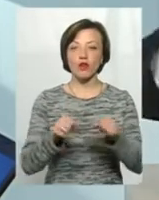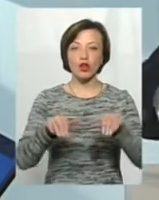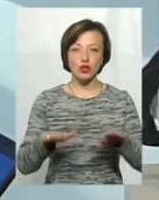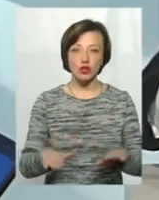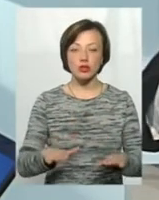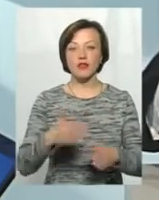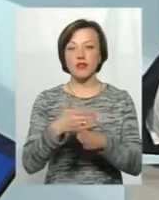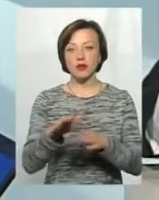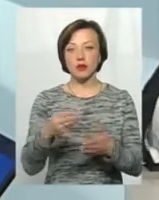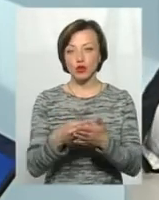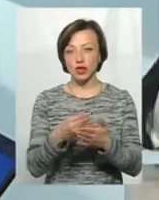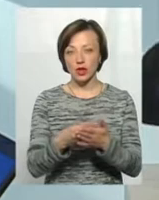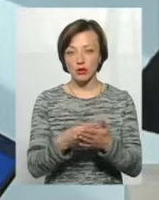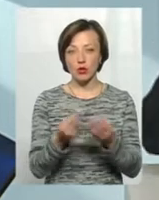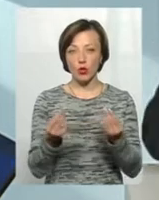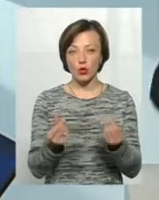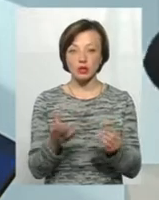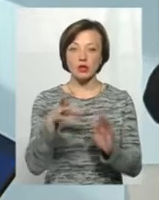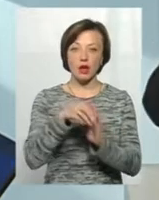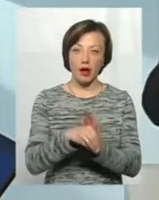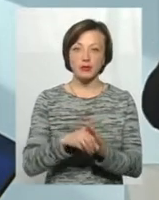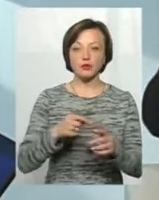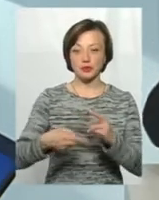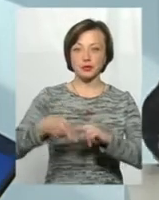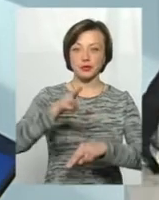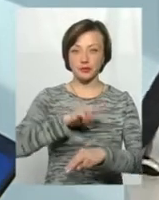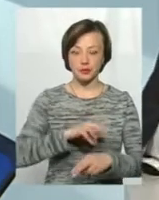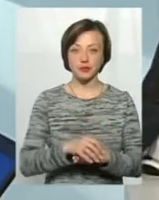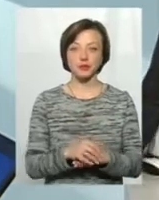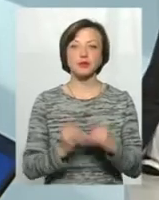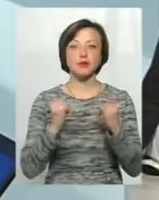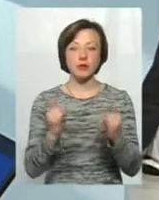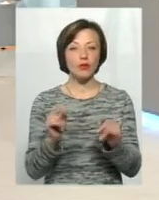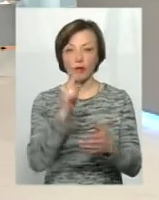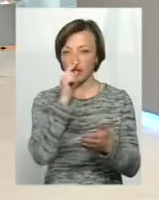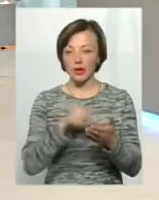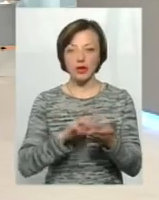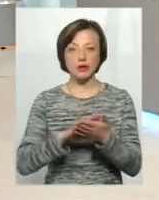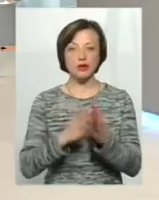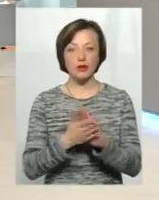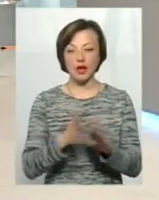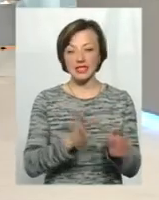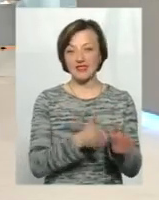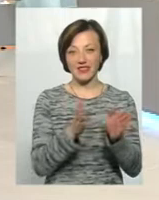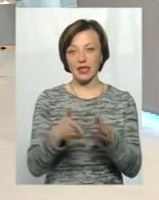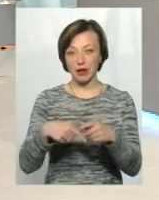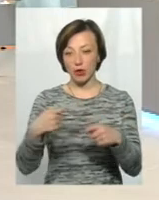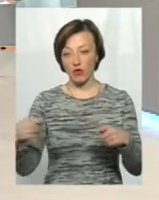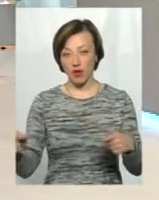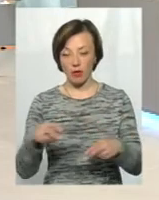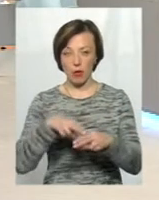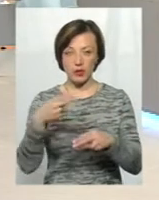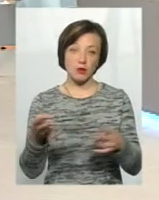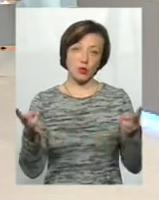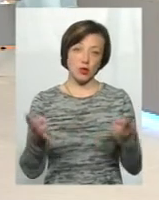виділення знову в бюджетному новому році цих коштів, закладення, і тоді вони повернуться. Для того, щоб не потрапляти в ситуацію з відтермінуванням компенсації,